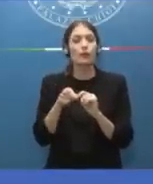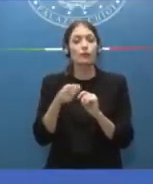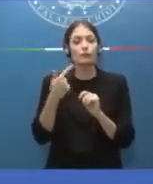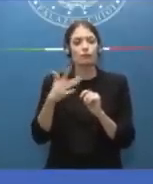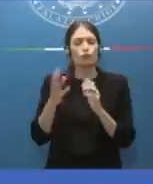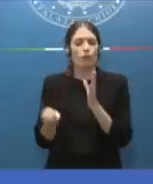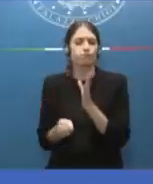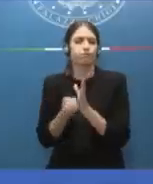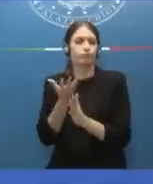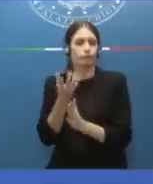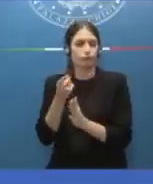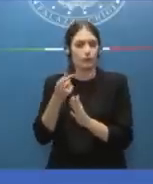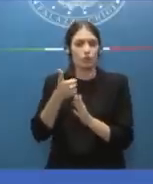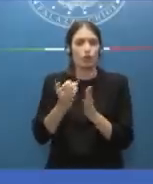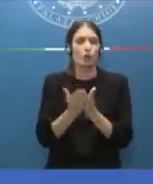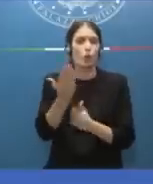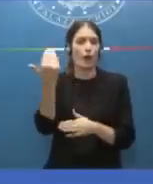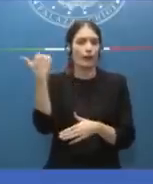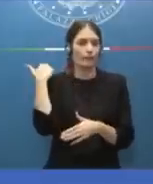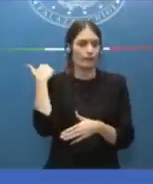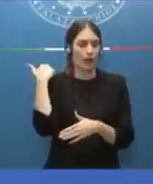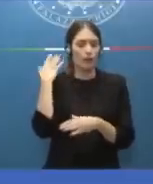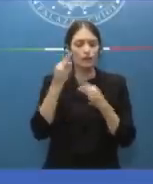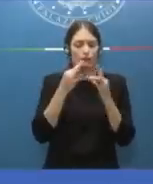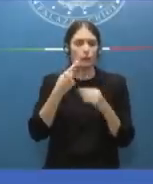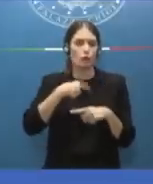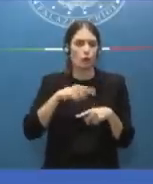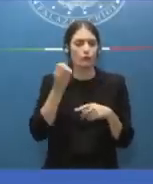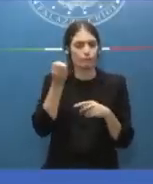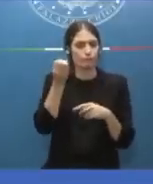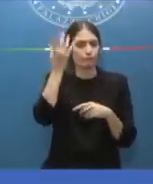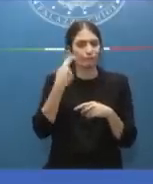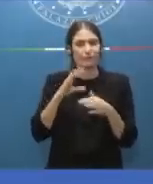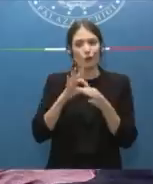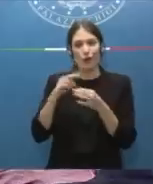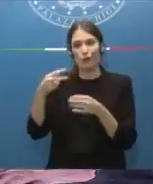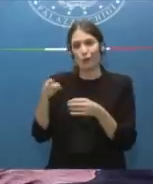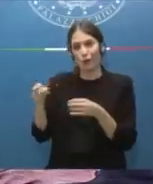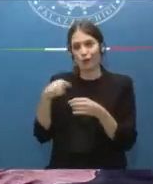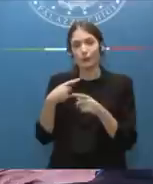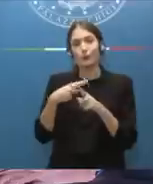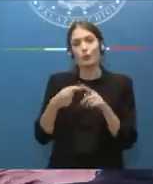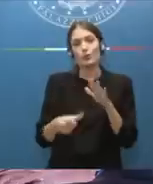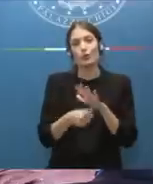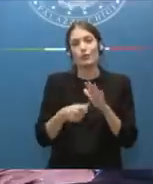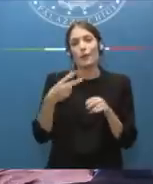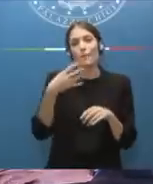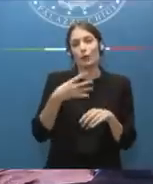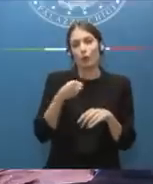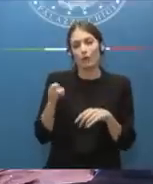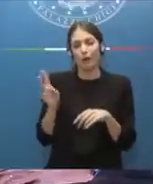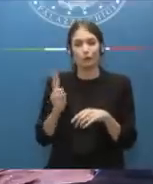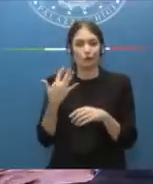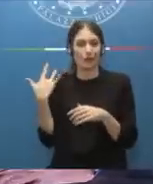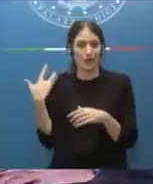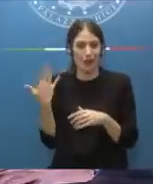genesi anche a quasi 100 anni età. E quindi abbiamo concepito, su questo ringrazio il Collega Nordio e il Sottosegretario Mantovano, quindi con il contributo qualificato